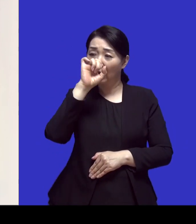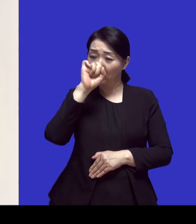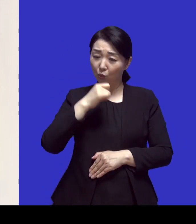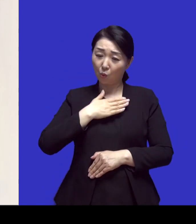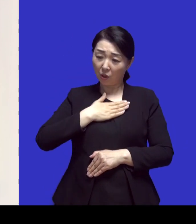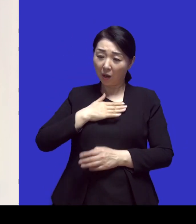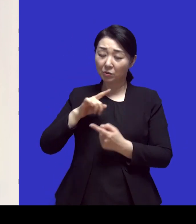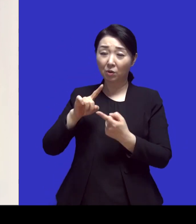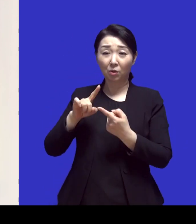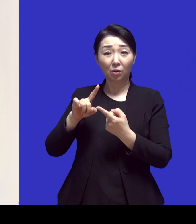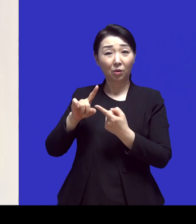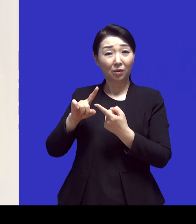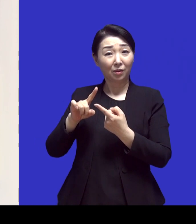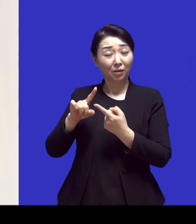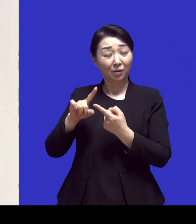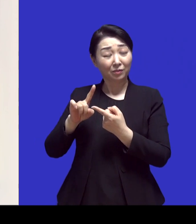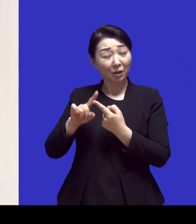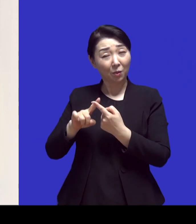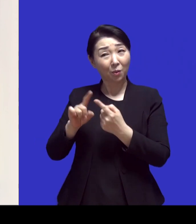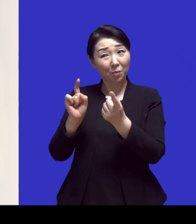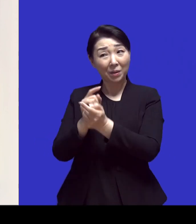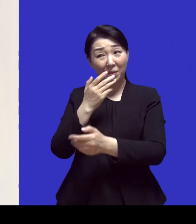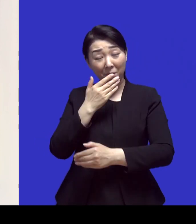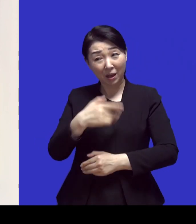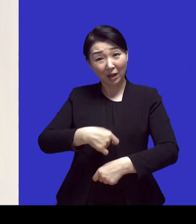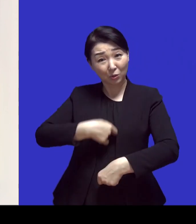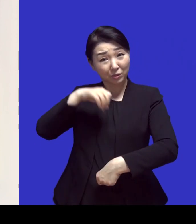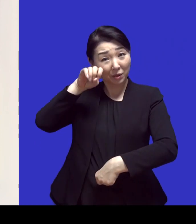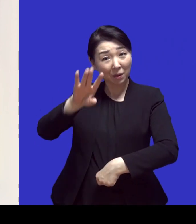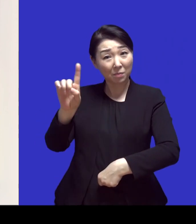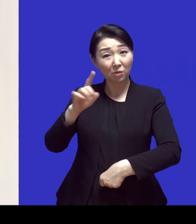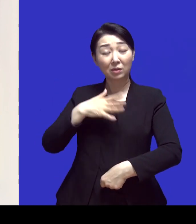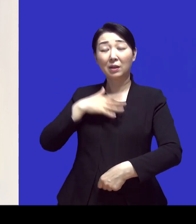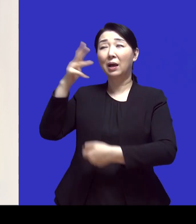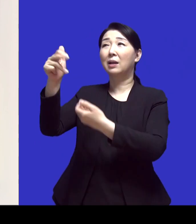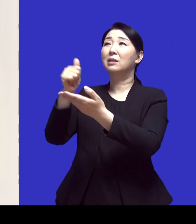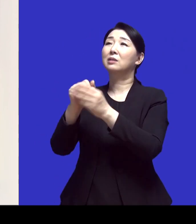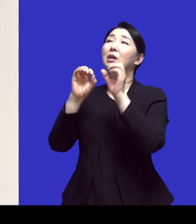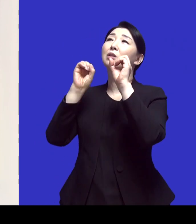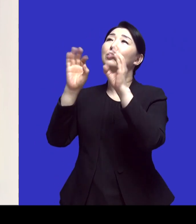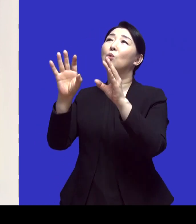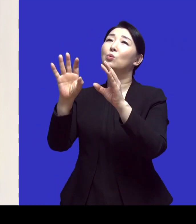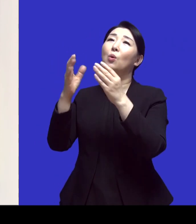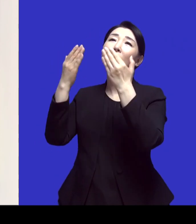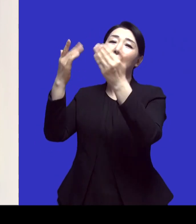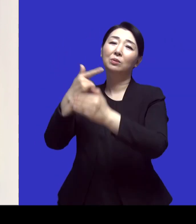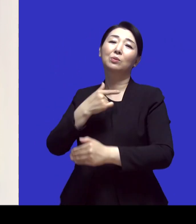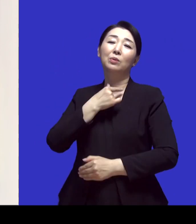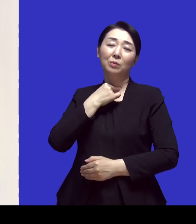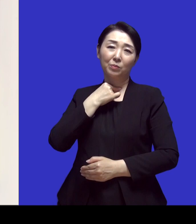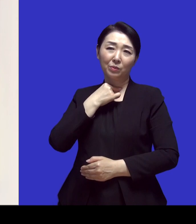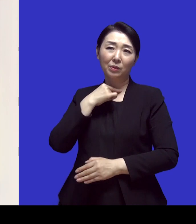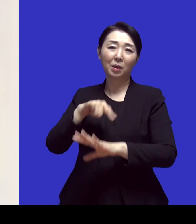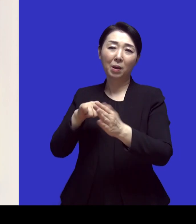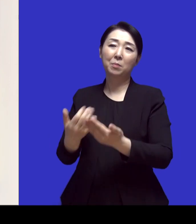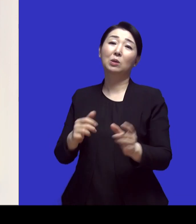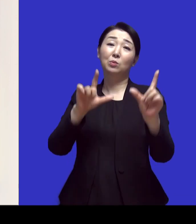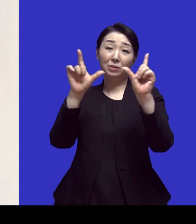수도 있다는 생각이 드는데 네 솔직하게 말하면 나는 하나님께 선교하고 싶은 마음으로 지금까지 살았고